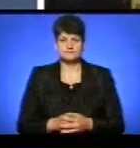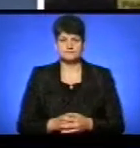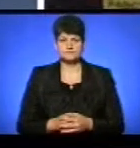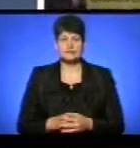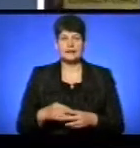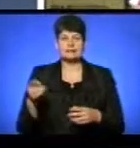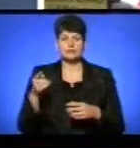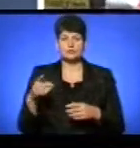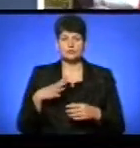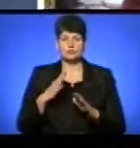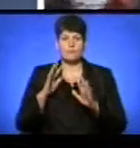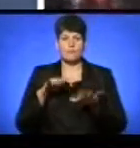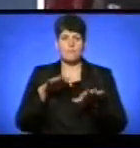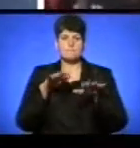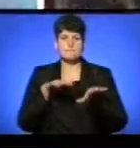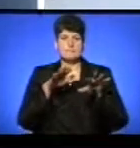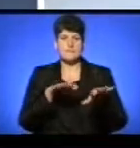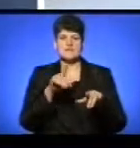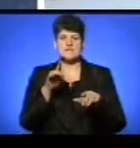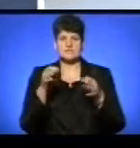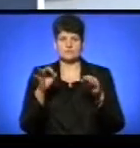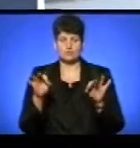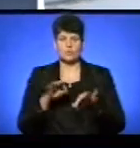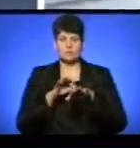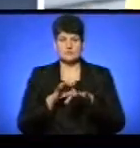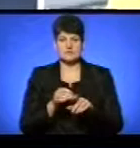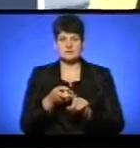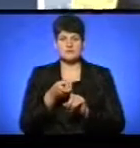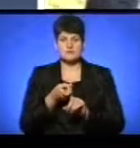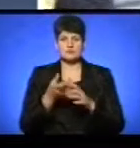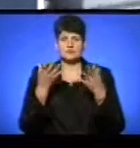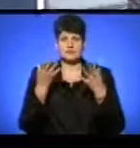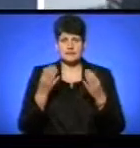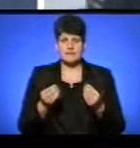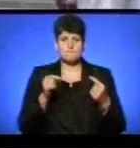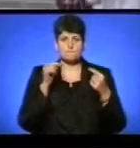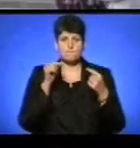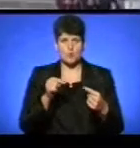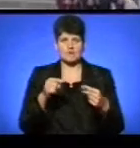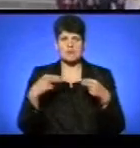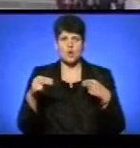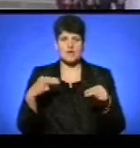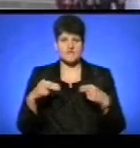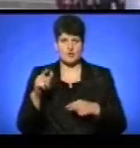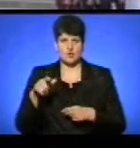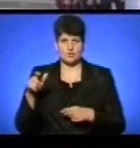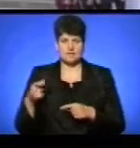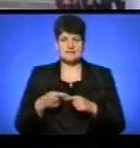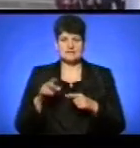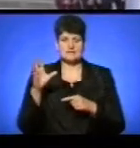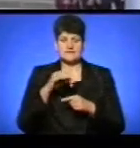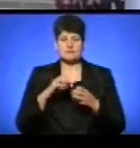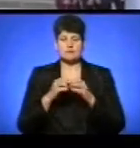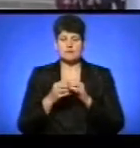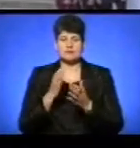Тернополем пройшов марш за свободу, який провели з нагоди Європейського дня протидії торгівлі людьми. Усі ці проблеми існують, і вони